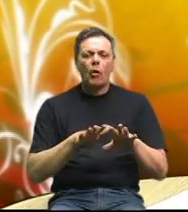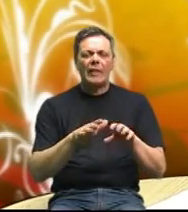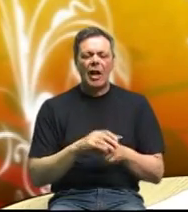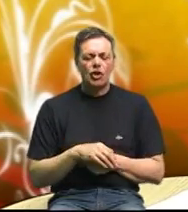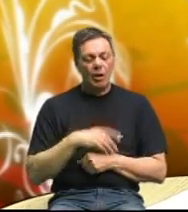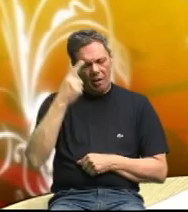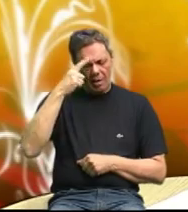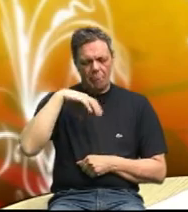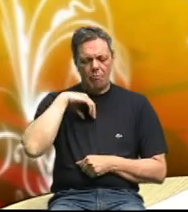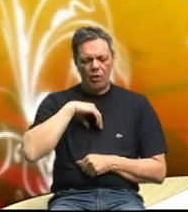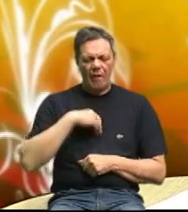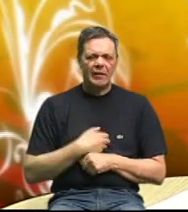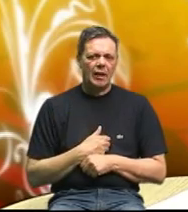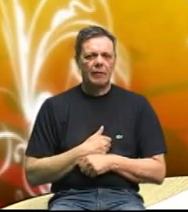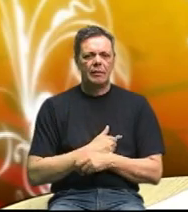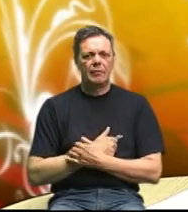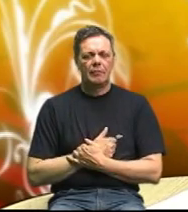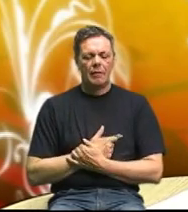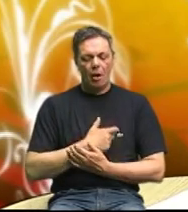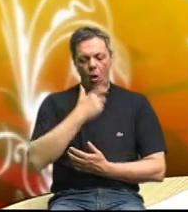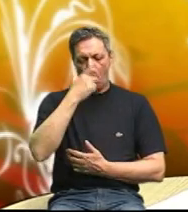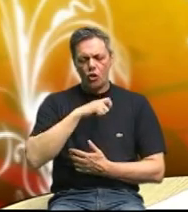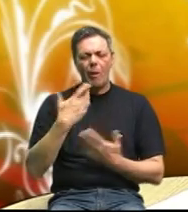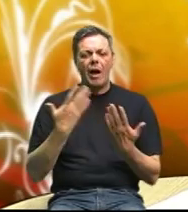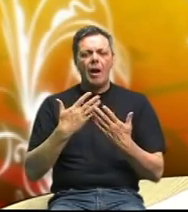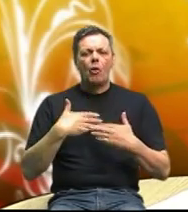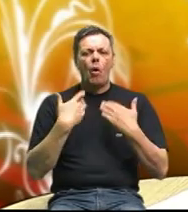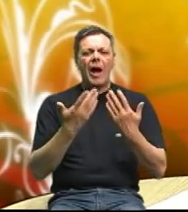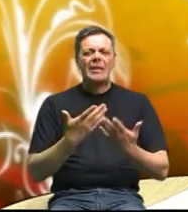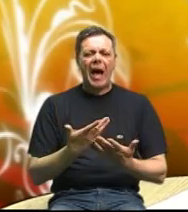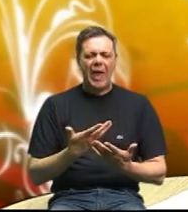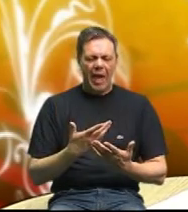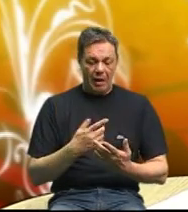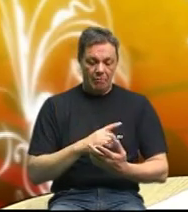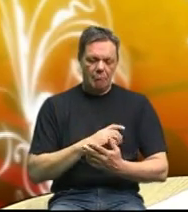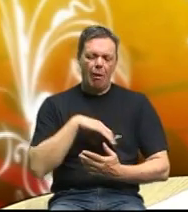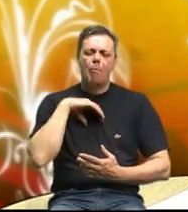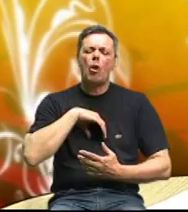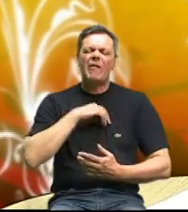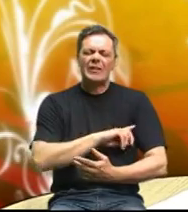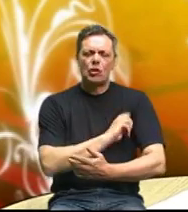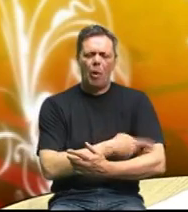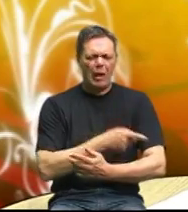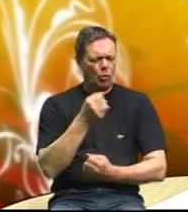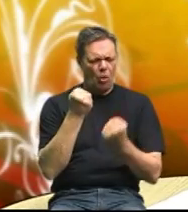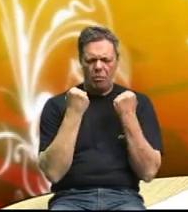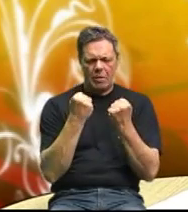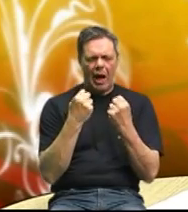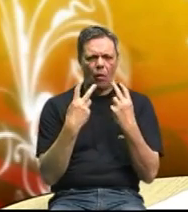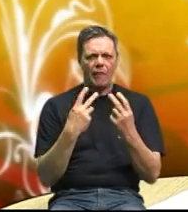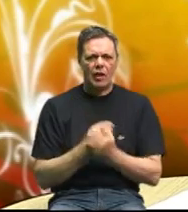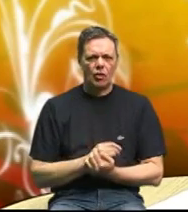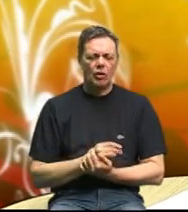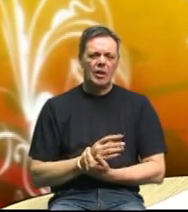motivator osoba kao recimo ste vi koja daje tu motivacijsku energiju to je jako bitno da